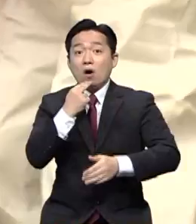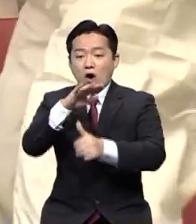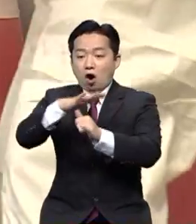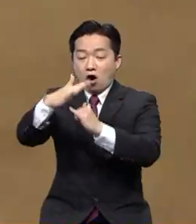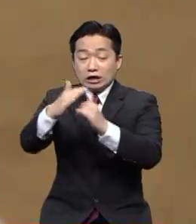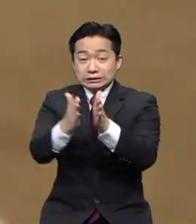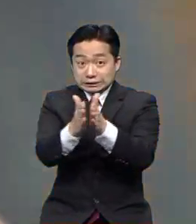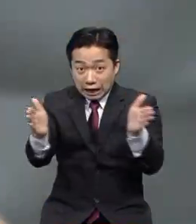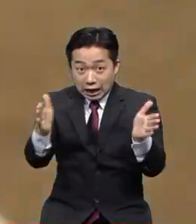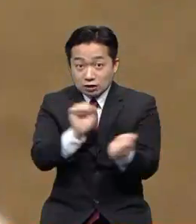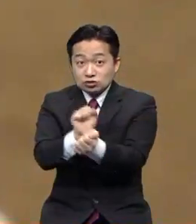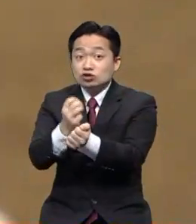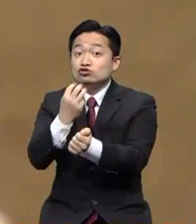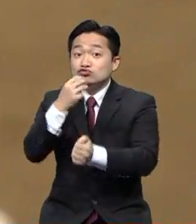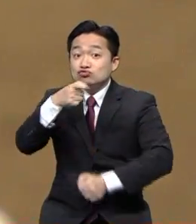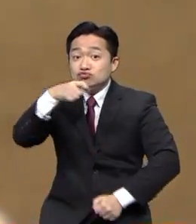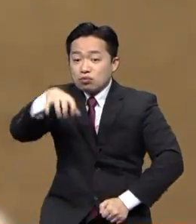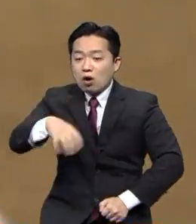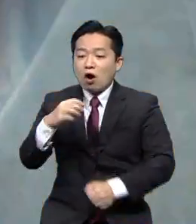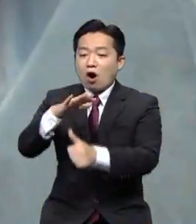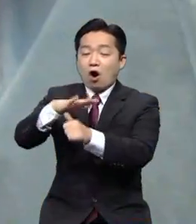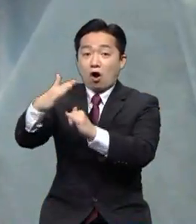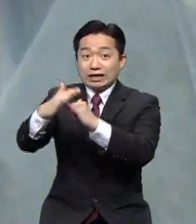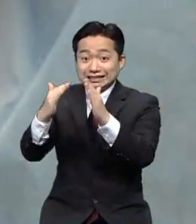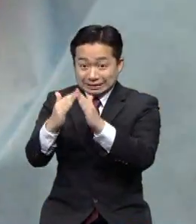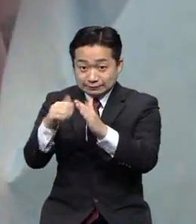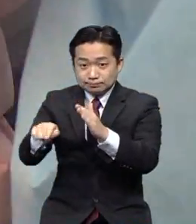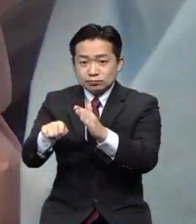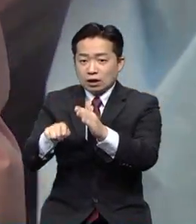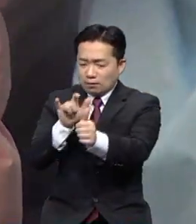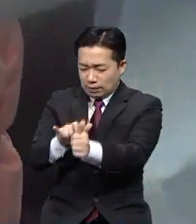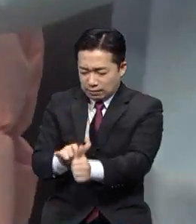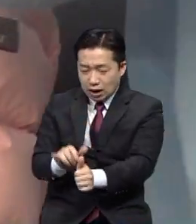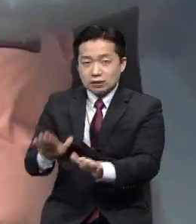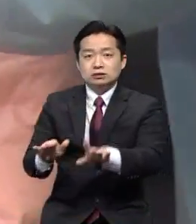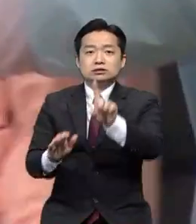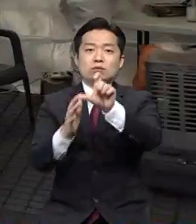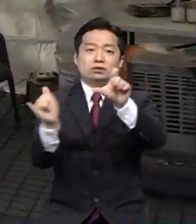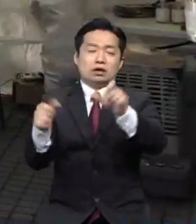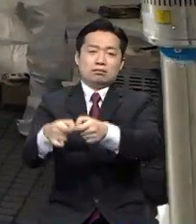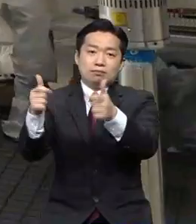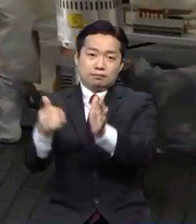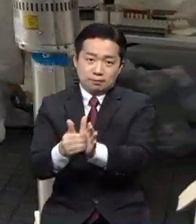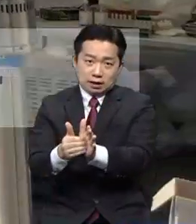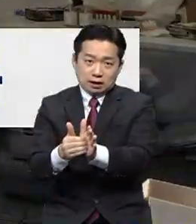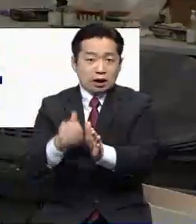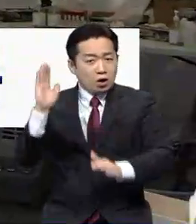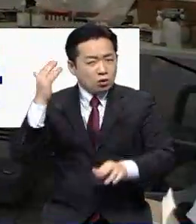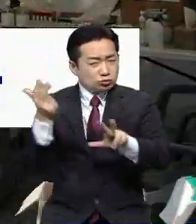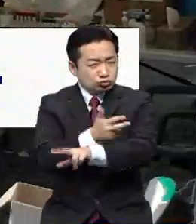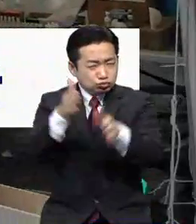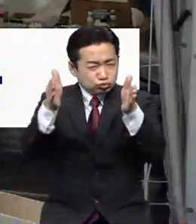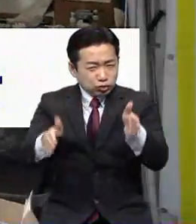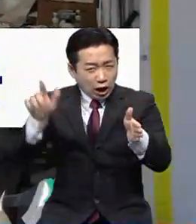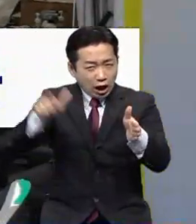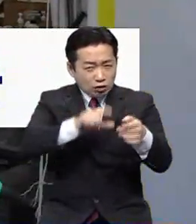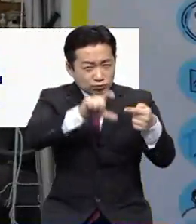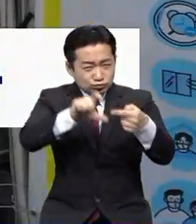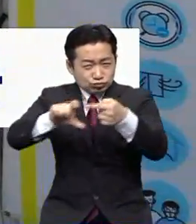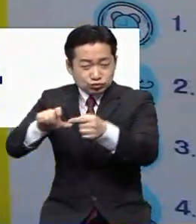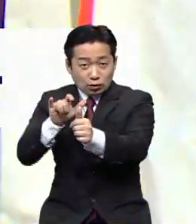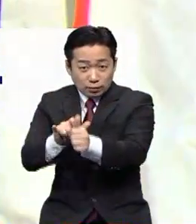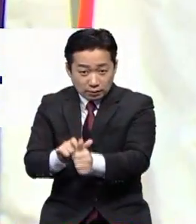전파가 시작된 수원의 한 유치원에서도 확진이 15명으로 늘었습니다. 최근 일주일간 하루 평균